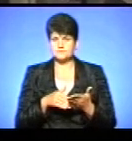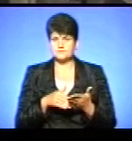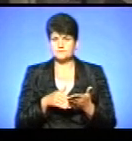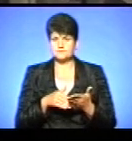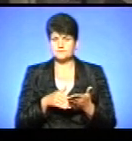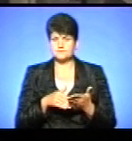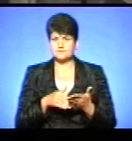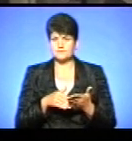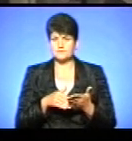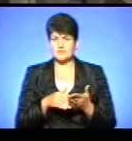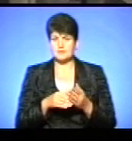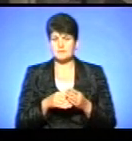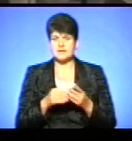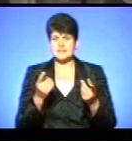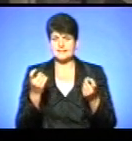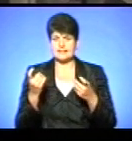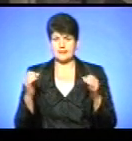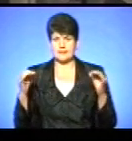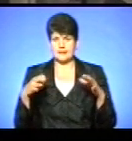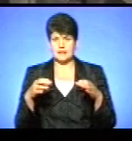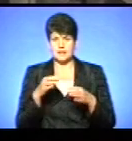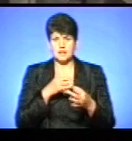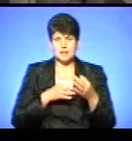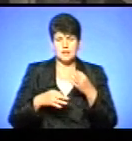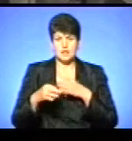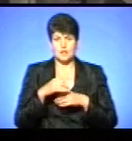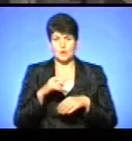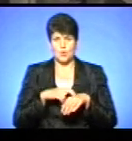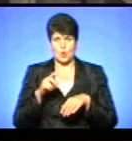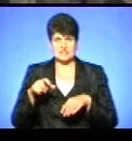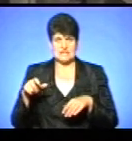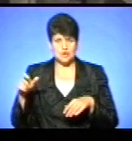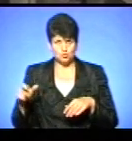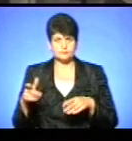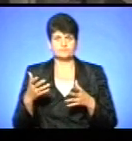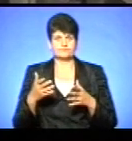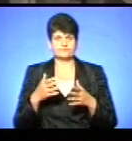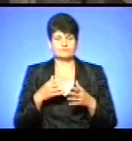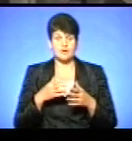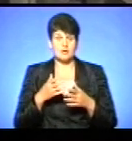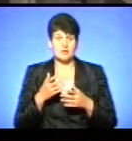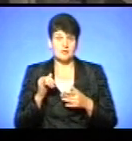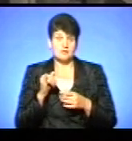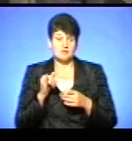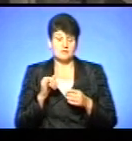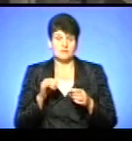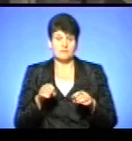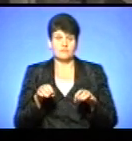Ми скликали консиліум. В тому консиліумі брав участь і я. І консиліарно,